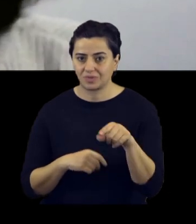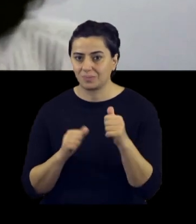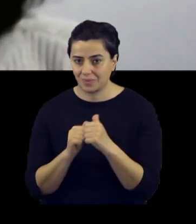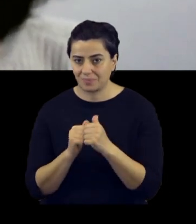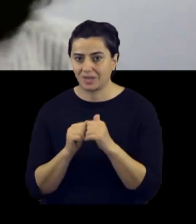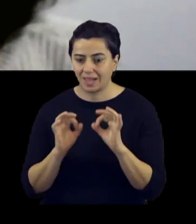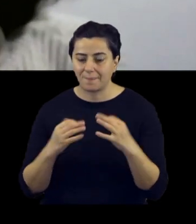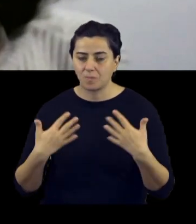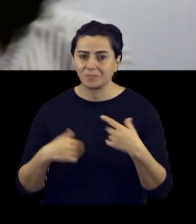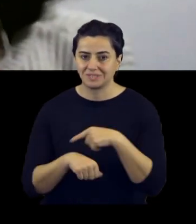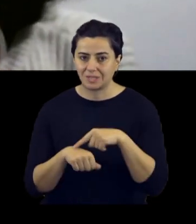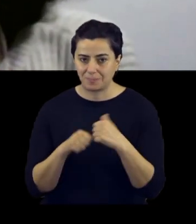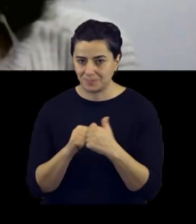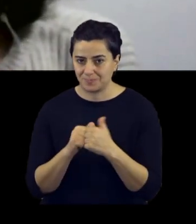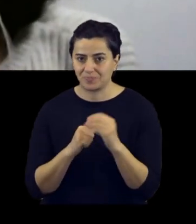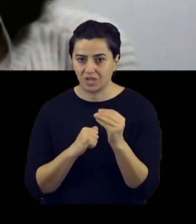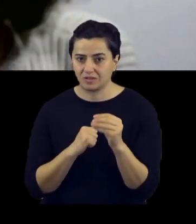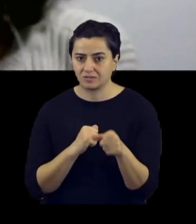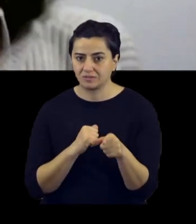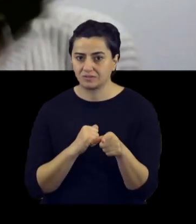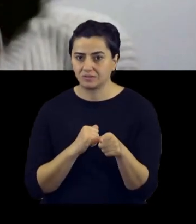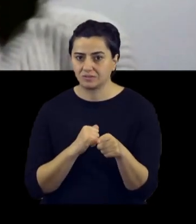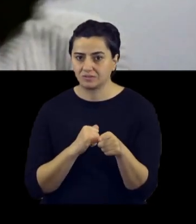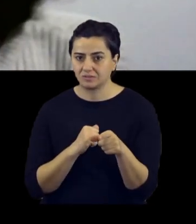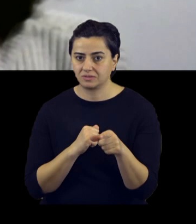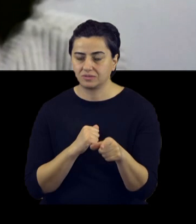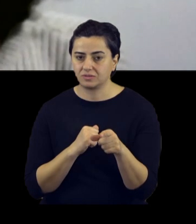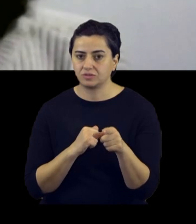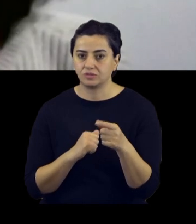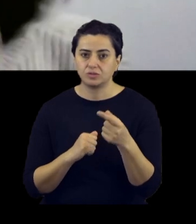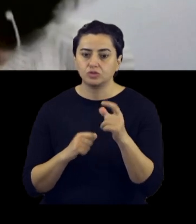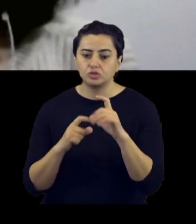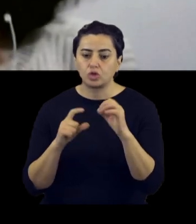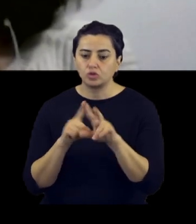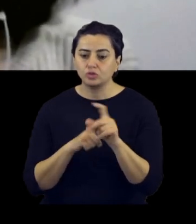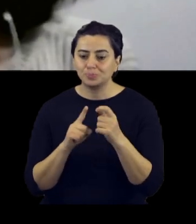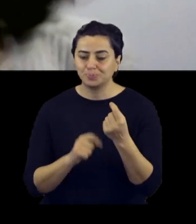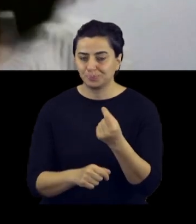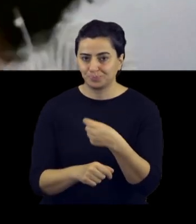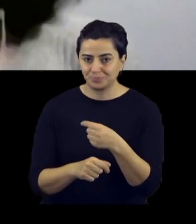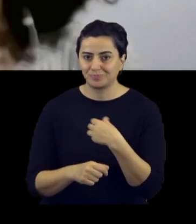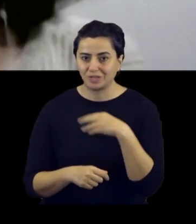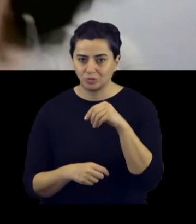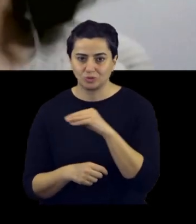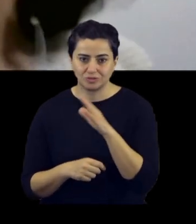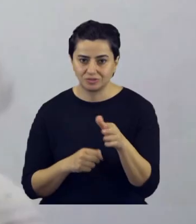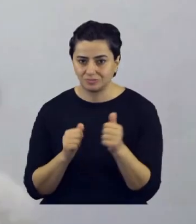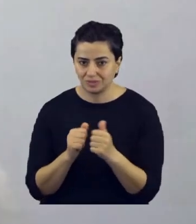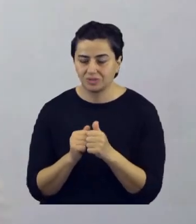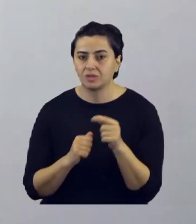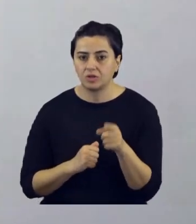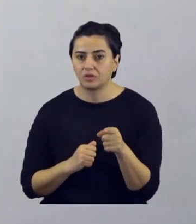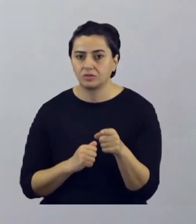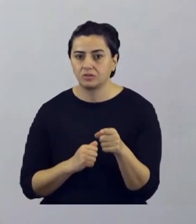Onunla birlikte sürekli zaman geçiriyordum. İşte çocuktu. Sürekli sodyum alması gerekiyordu. Ben de sürekli tuz yesin diye gidiyordum yanına.